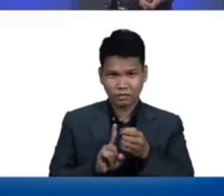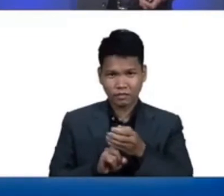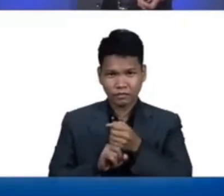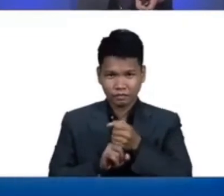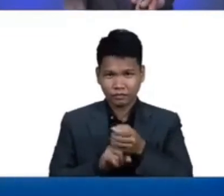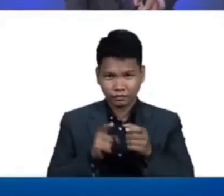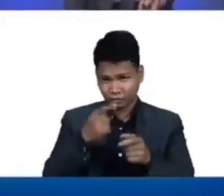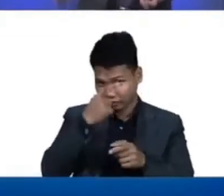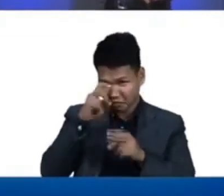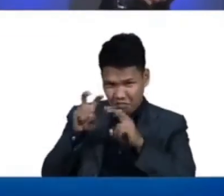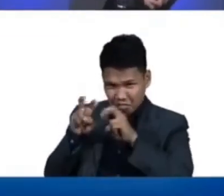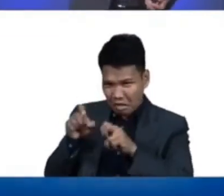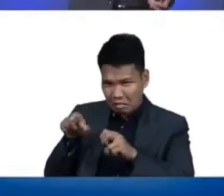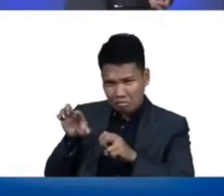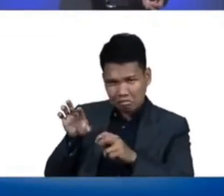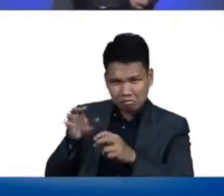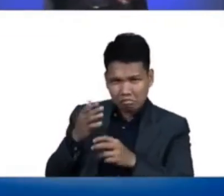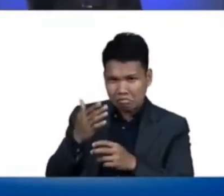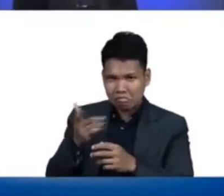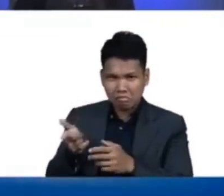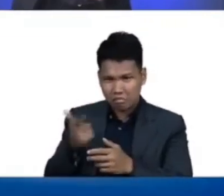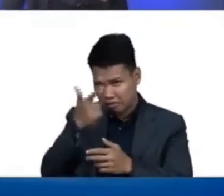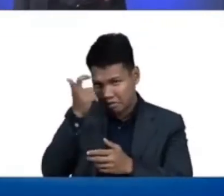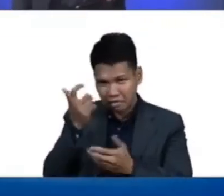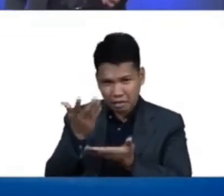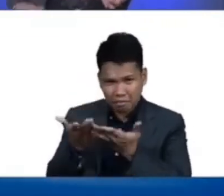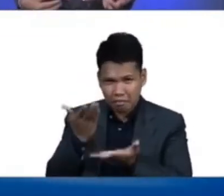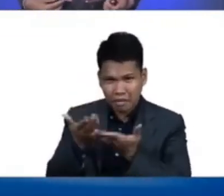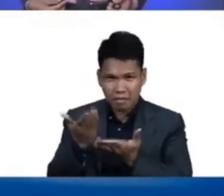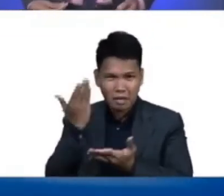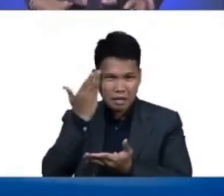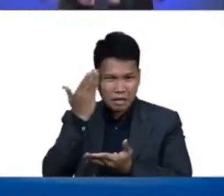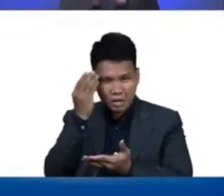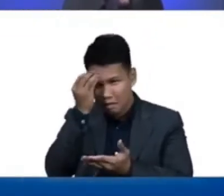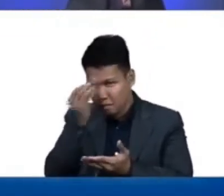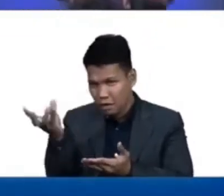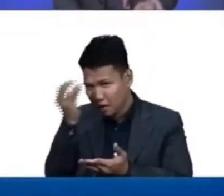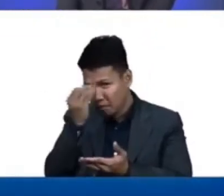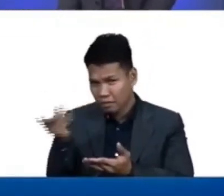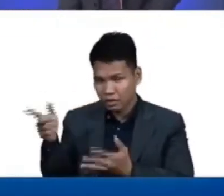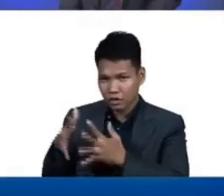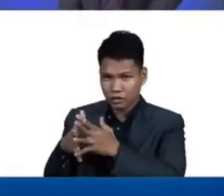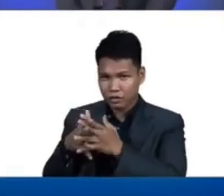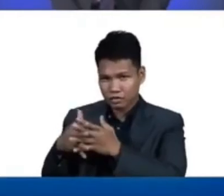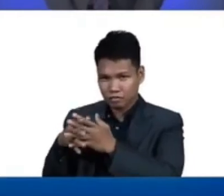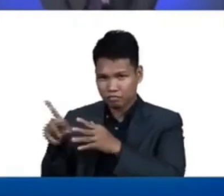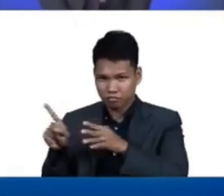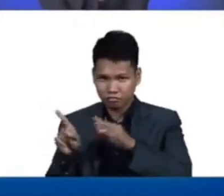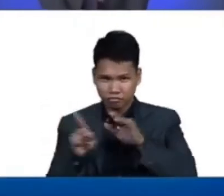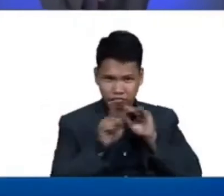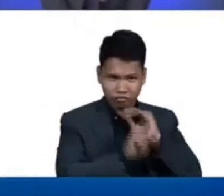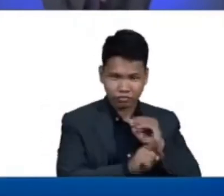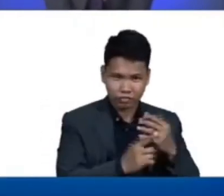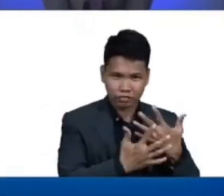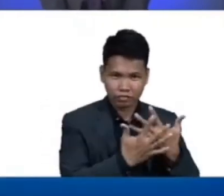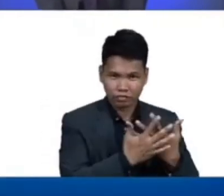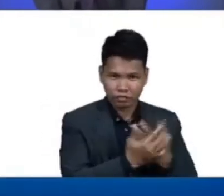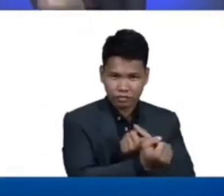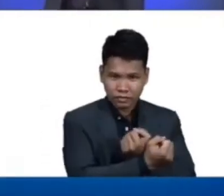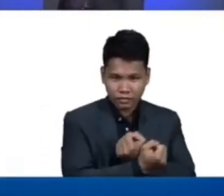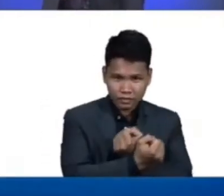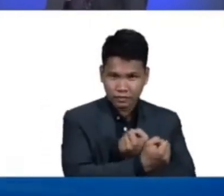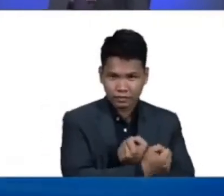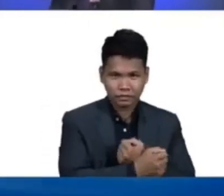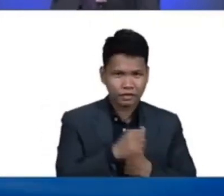na suspitsa na siya ay nagbibigay ng informasyon sa mga Americans at inilagay siya sa concentration cup hindi siya